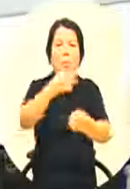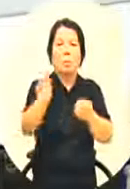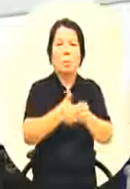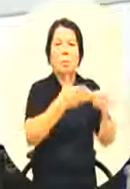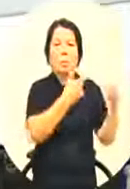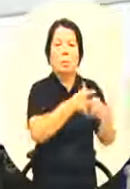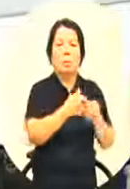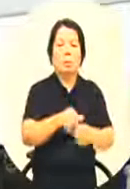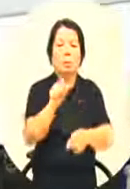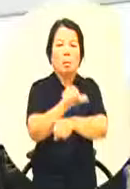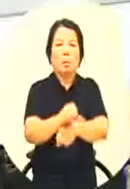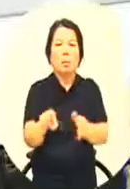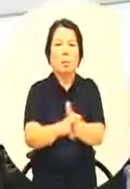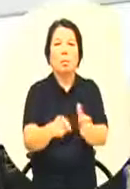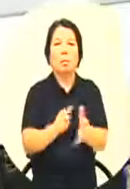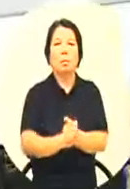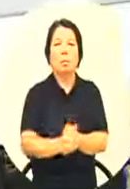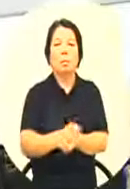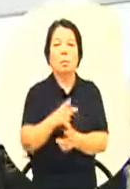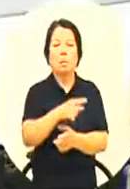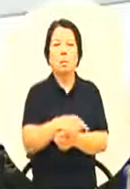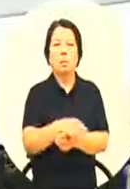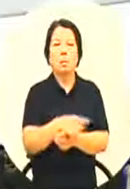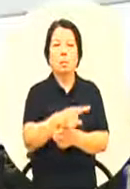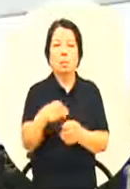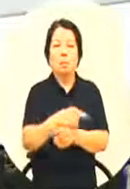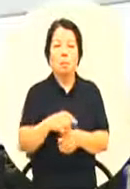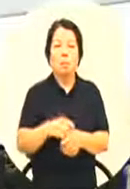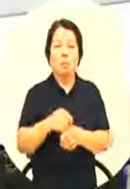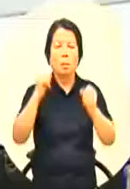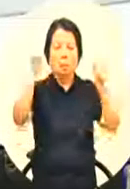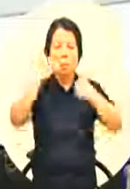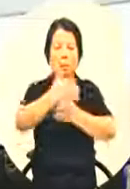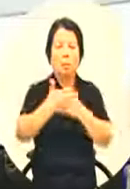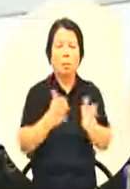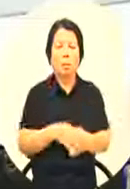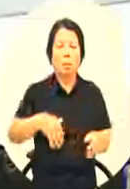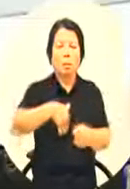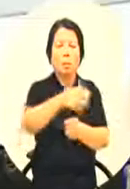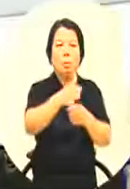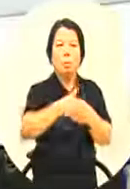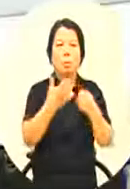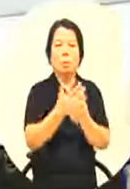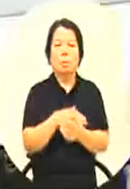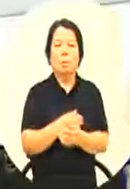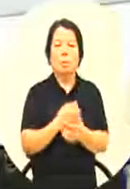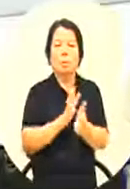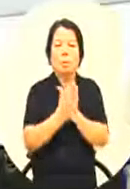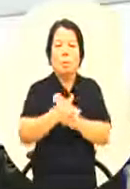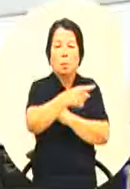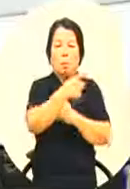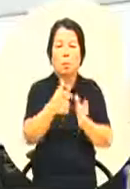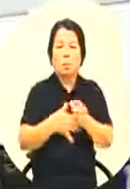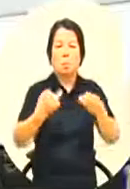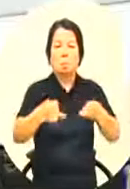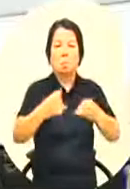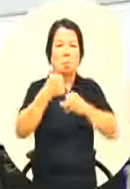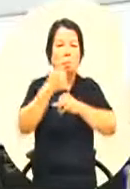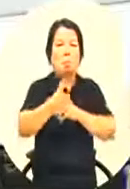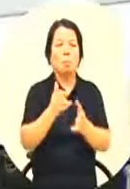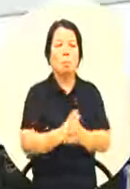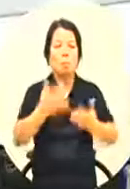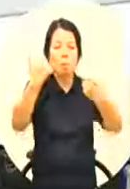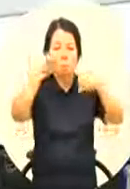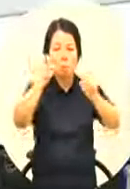在五年级的时候他们的体育班桌球队成绩大放异彩那他们毕业